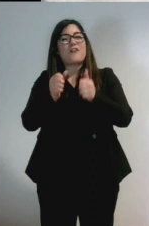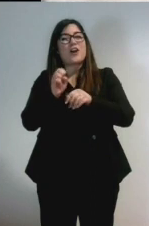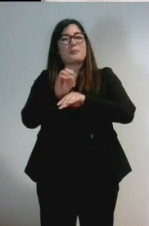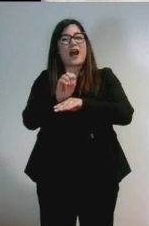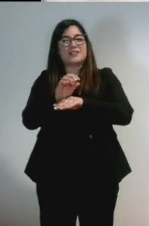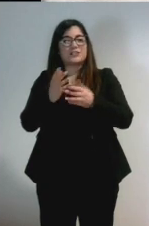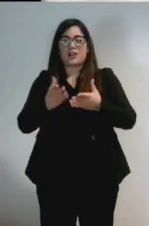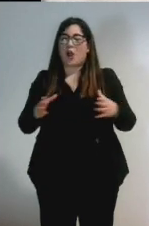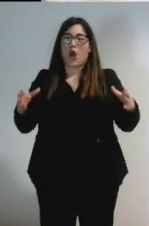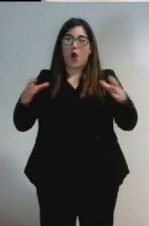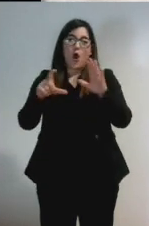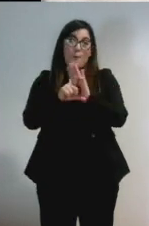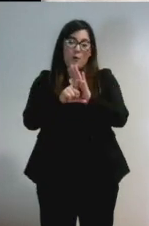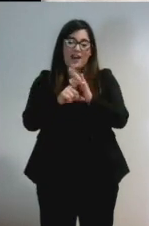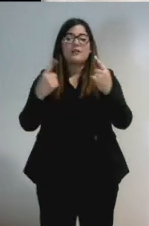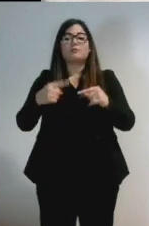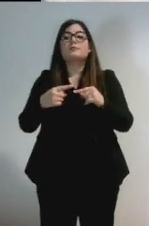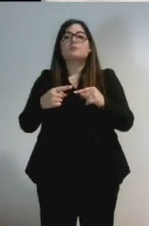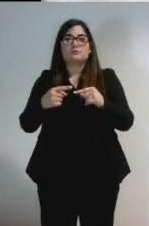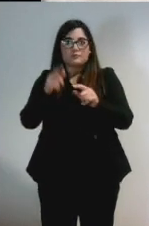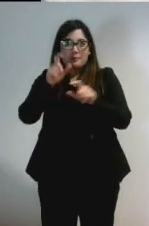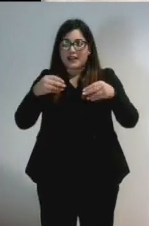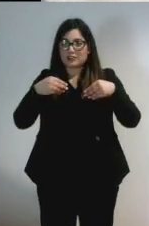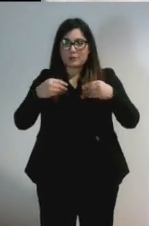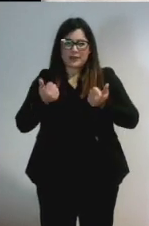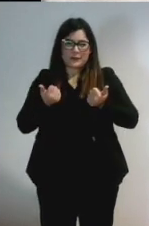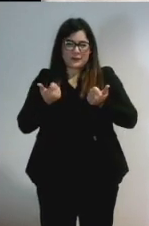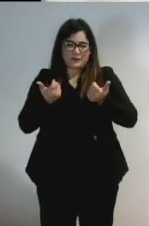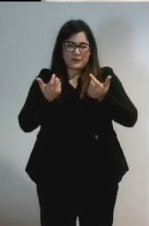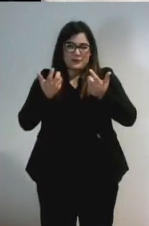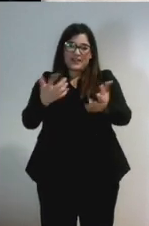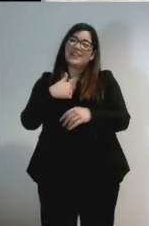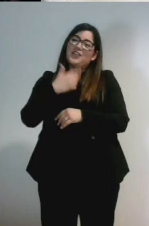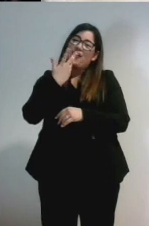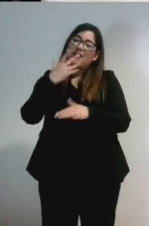2.000 partecipanti. Gli facciamo un applauso.